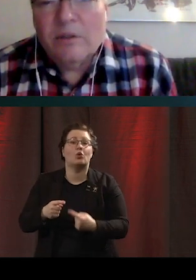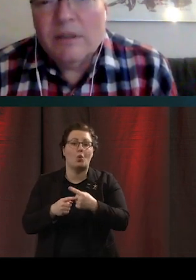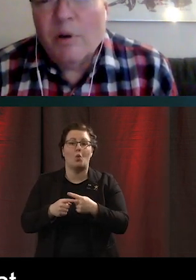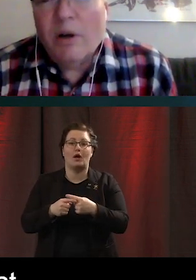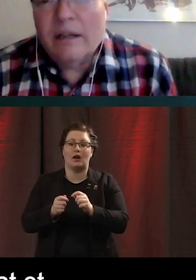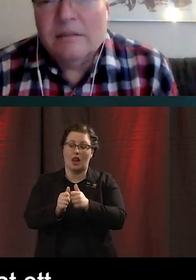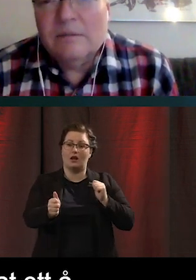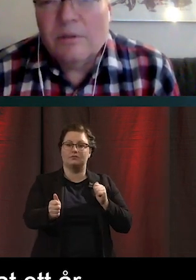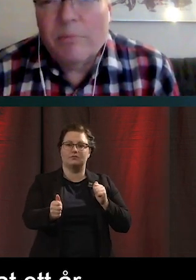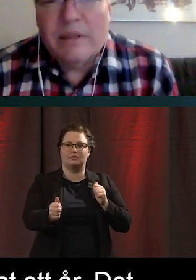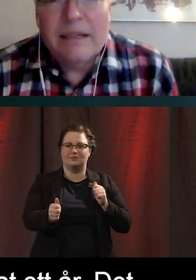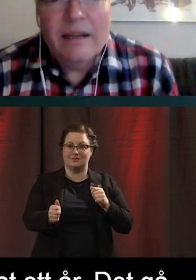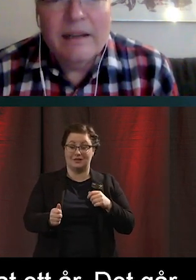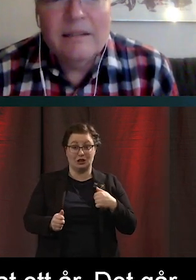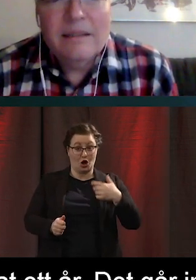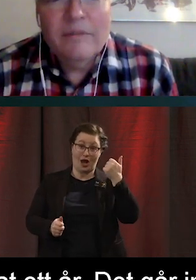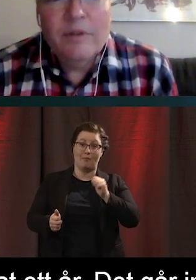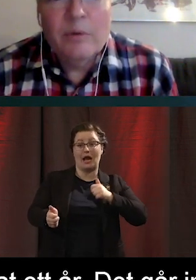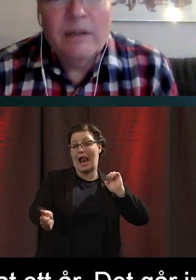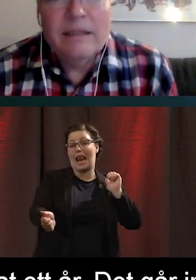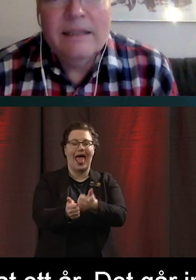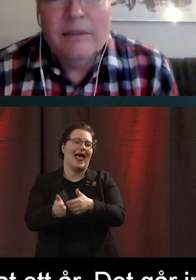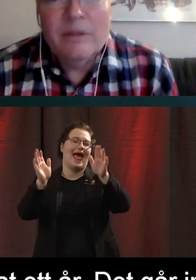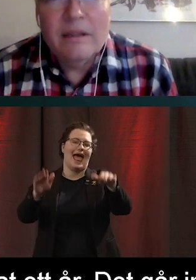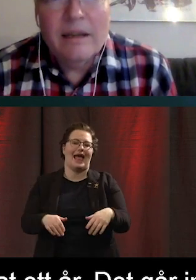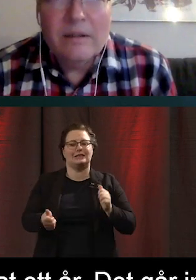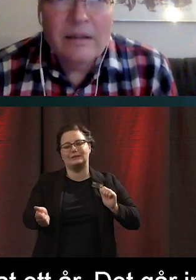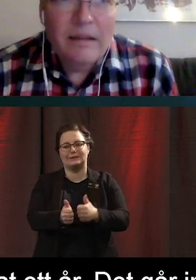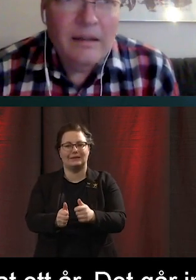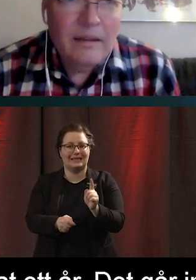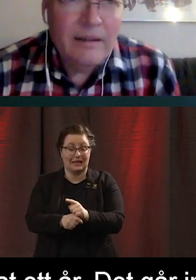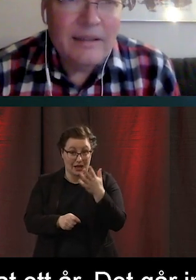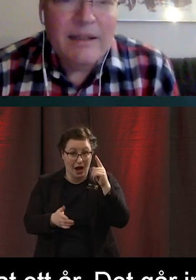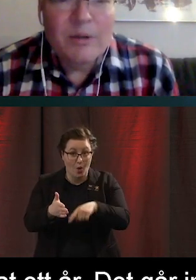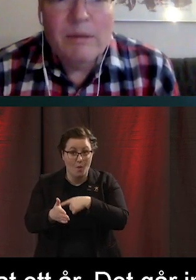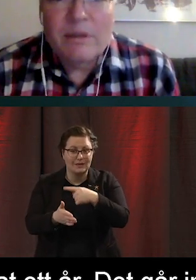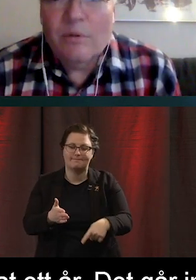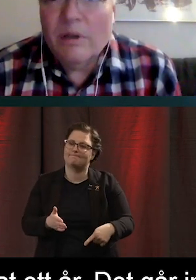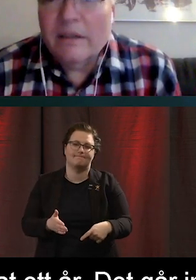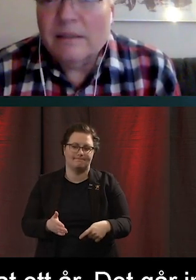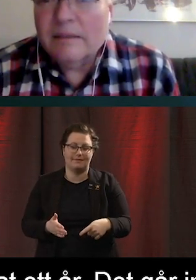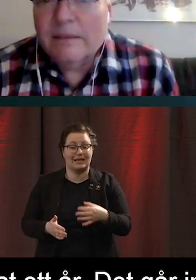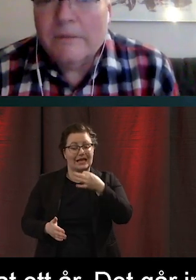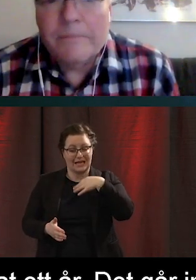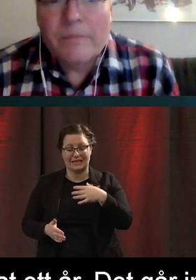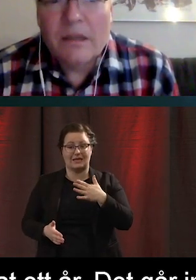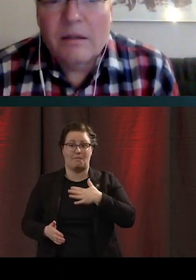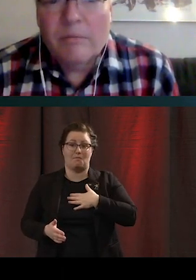bara kan ta tillbaka och kompensera den förlorade tiden. Utan det här riskerar att bli bestående